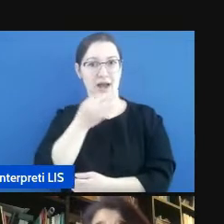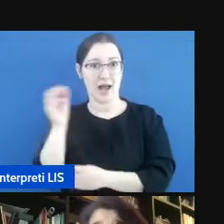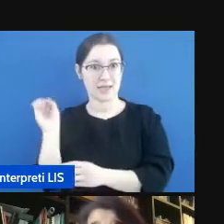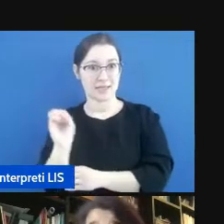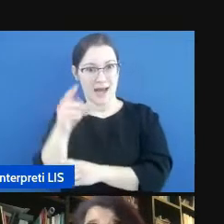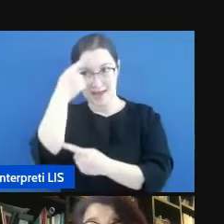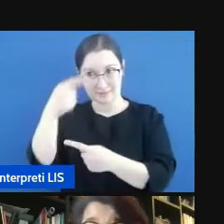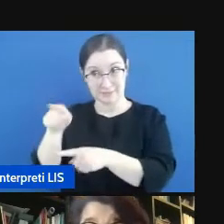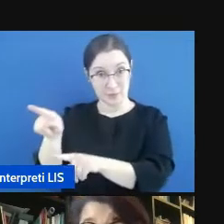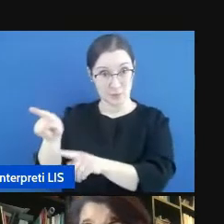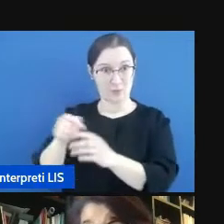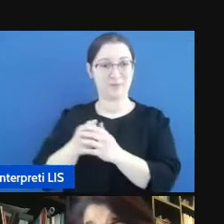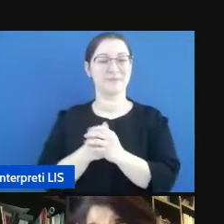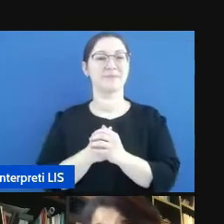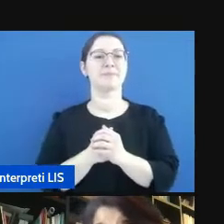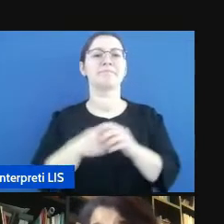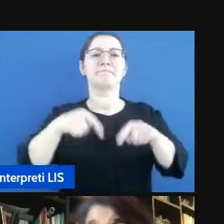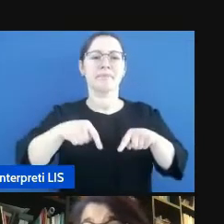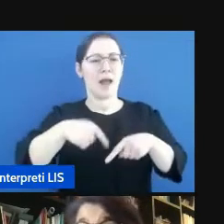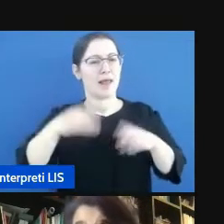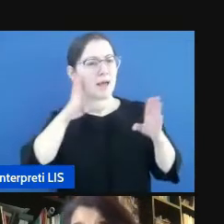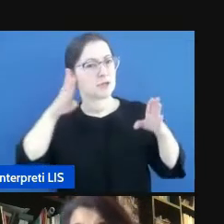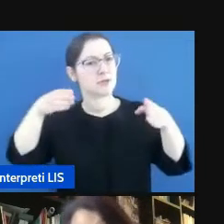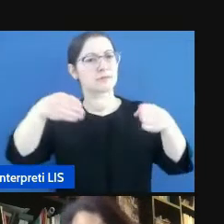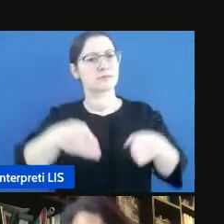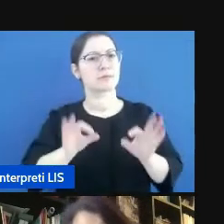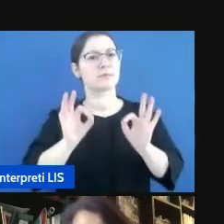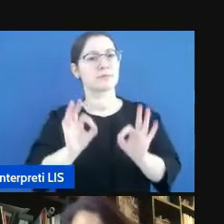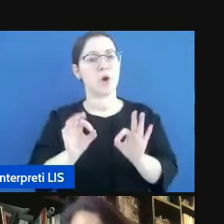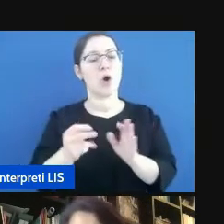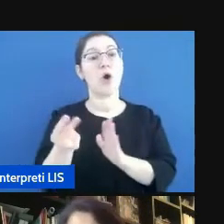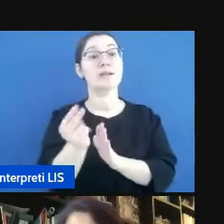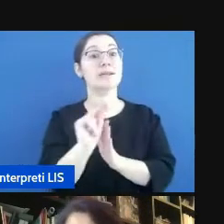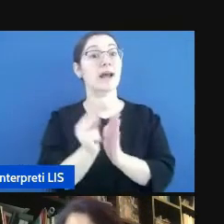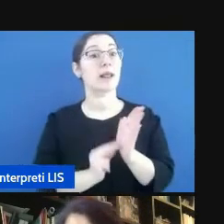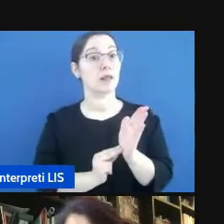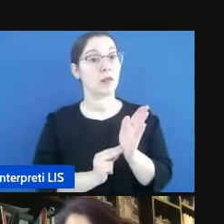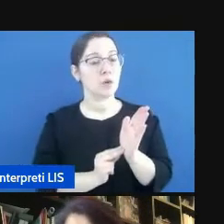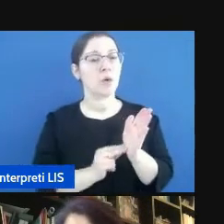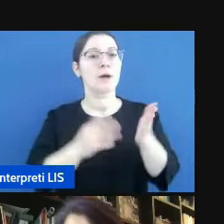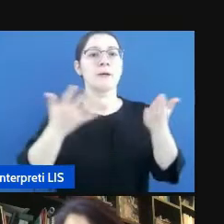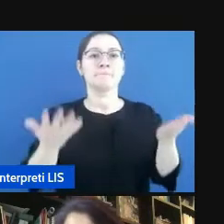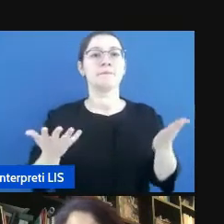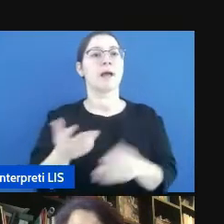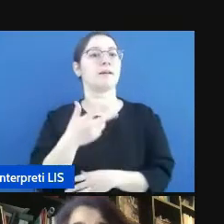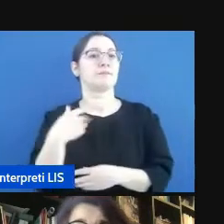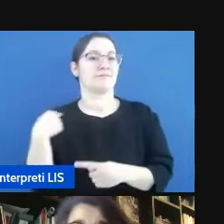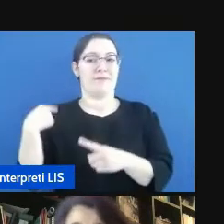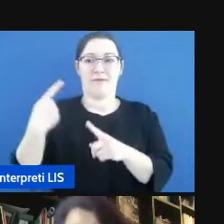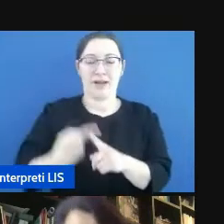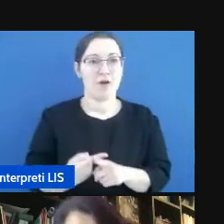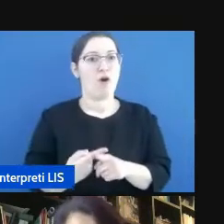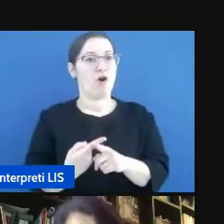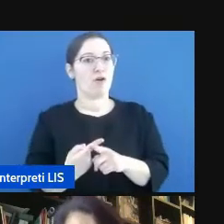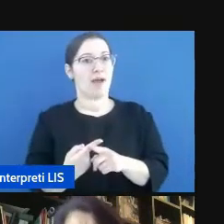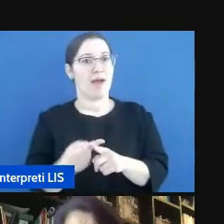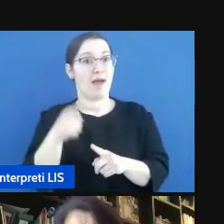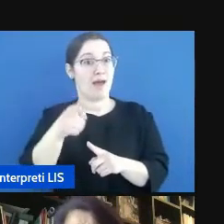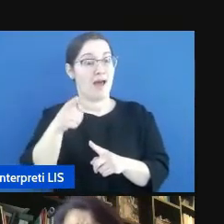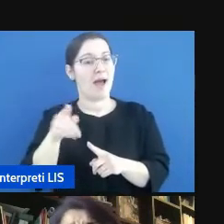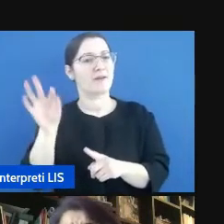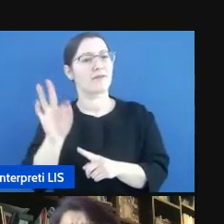Sì, adesso ci focalizziamo un attimo sul discorso sulla scrittura. Naturalmente Francesca finora ci ha mostrato delle frasi,